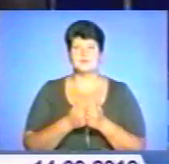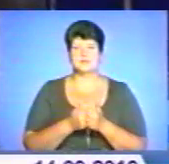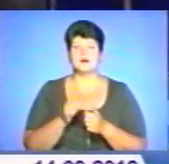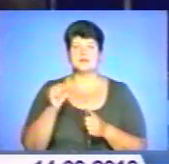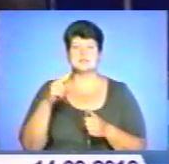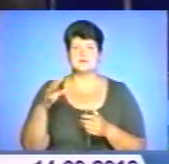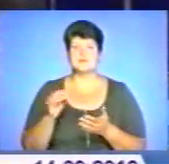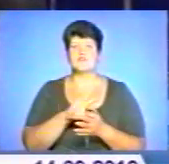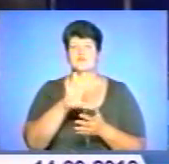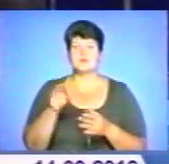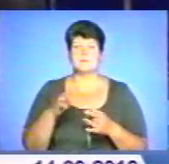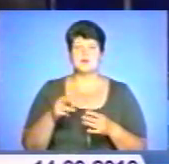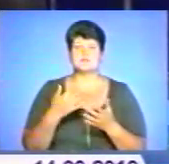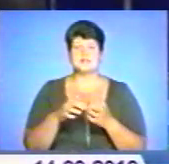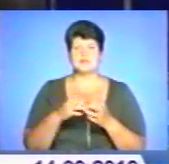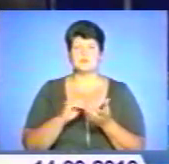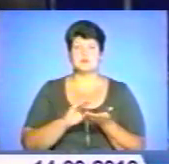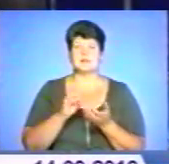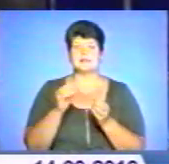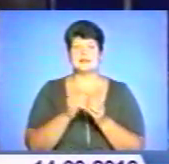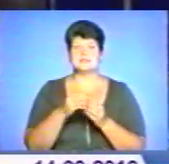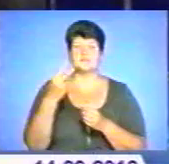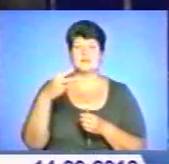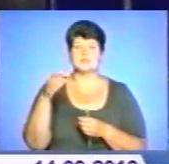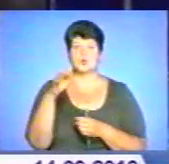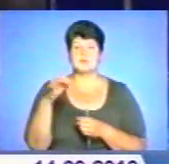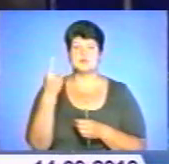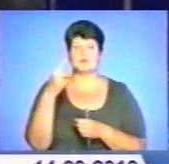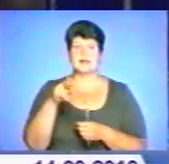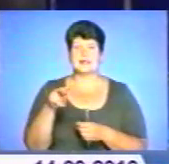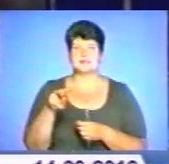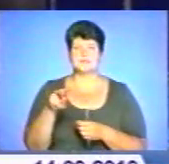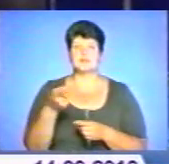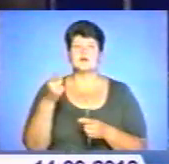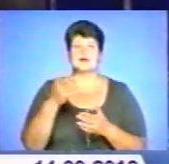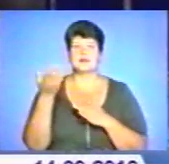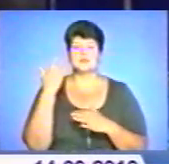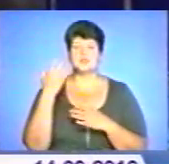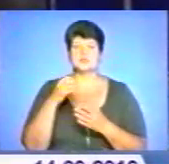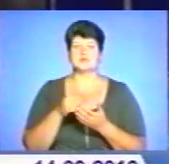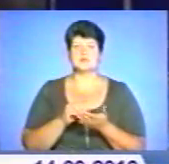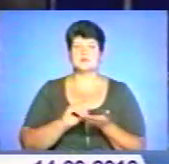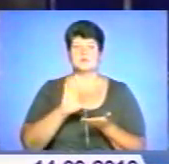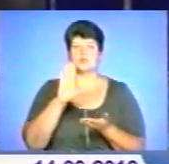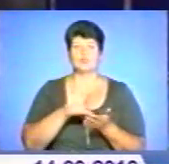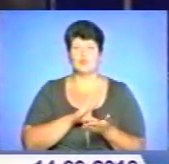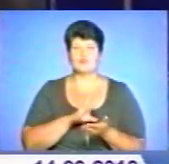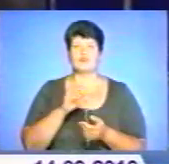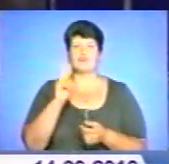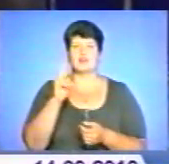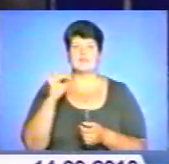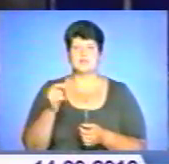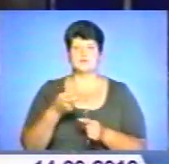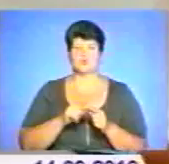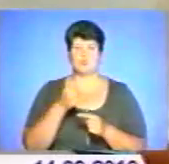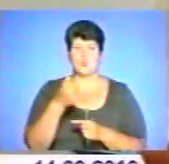бензин усіх марок в середньому на 10-20 копійок за літр. Раніше такий стрибок цін реєстрували у квітні цього року. Подробиці